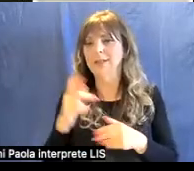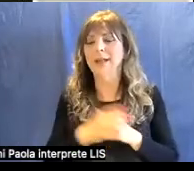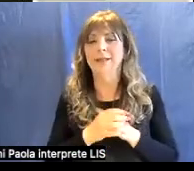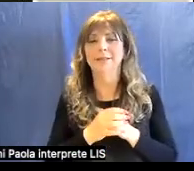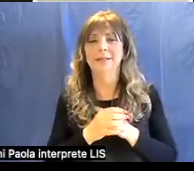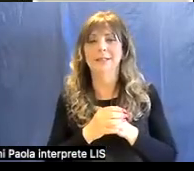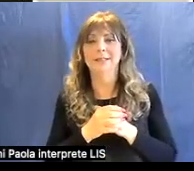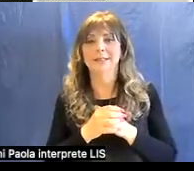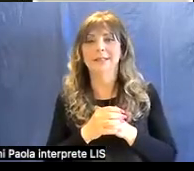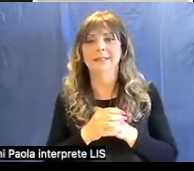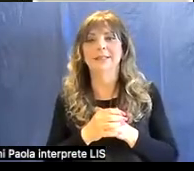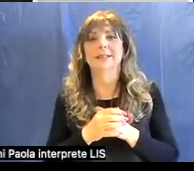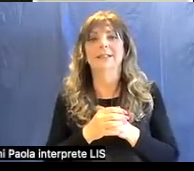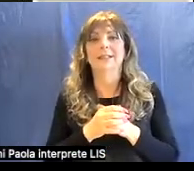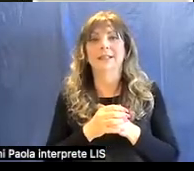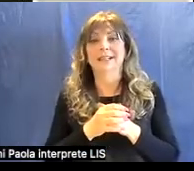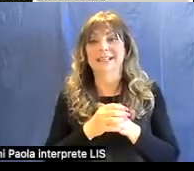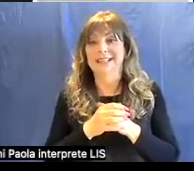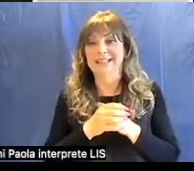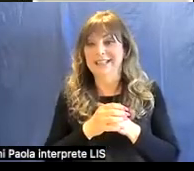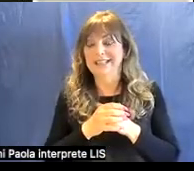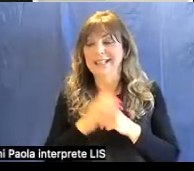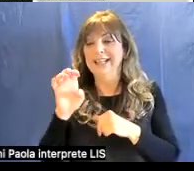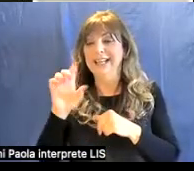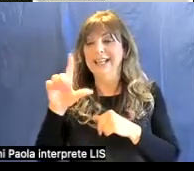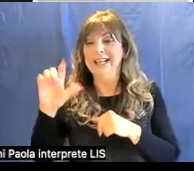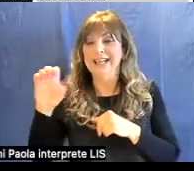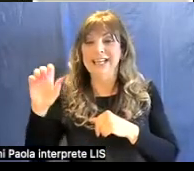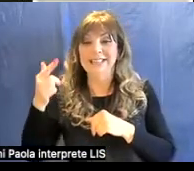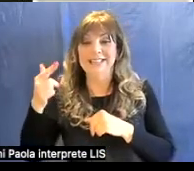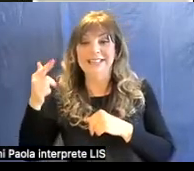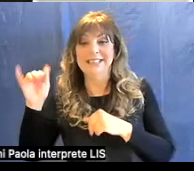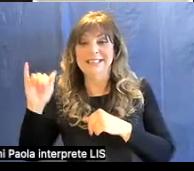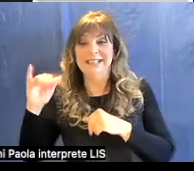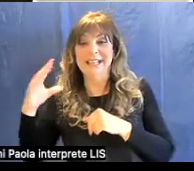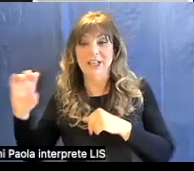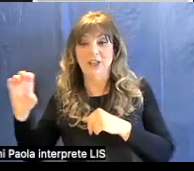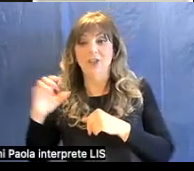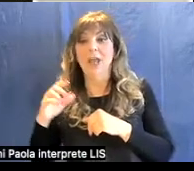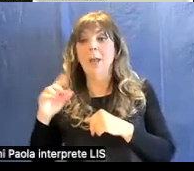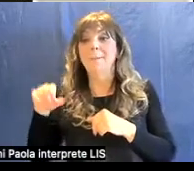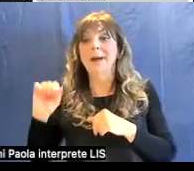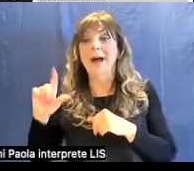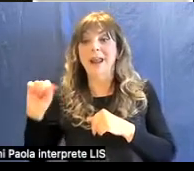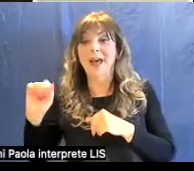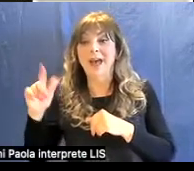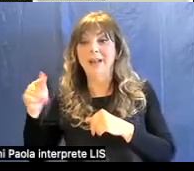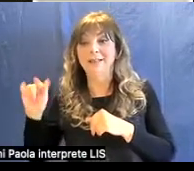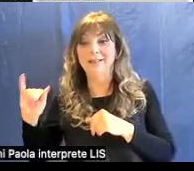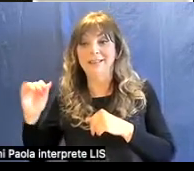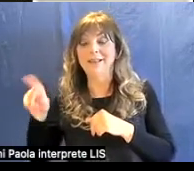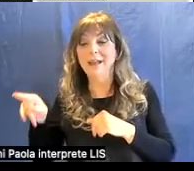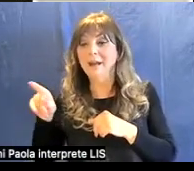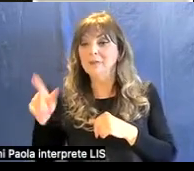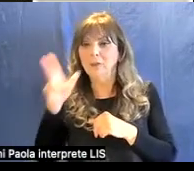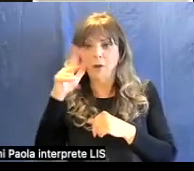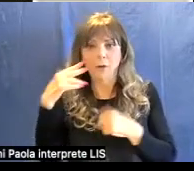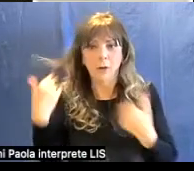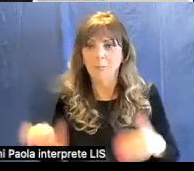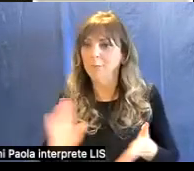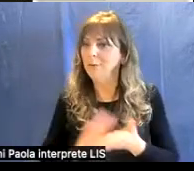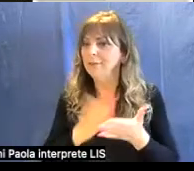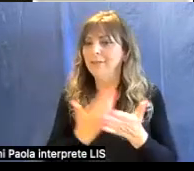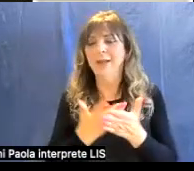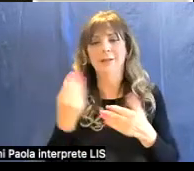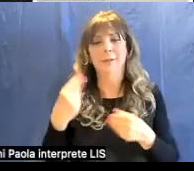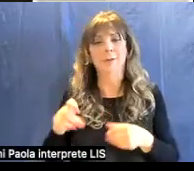palatina, non sto a sottolineare l'importanza di questa donna che ha permesso al patrimonio Mediceo di non